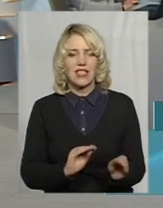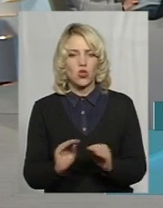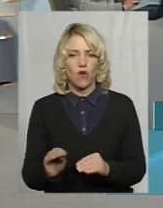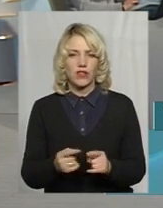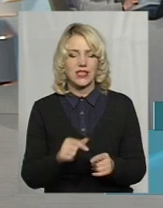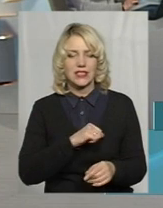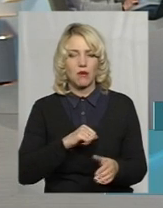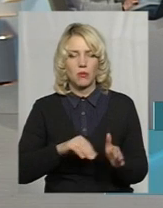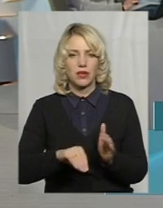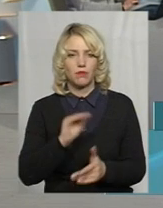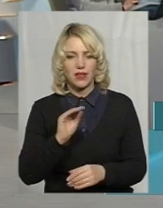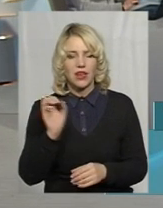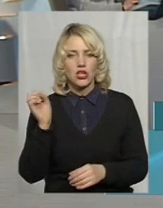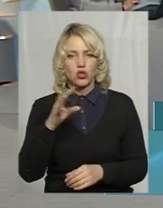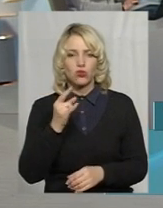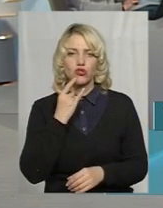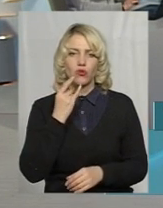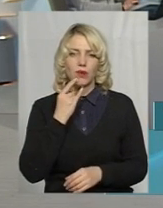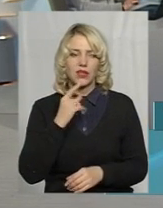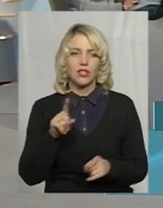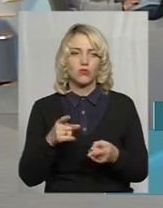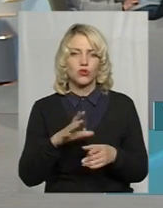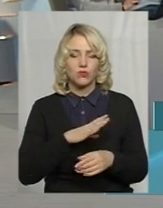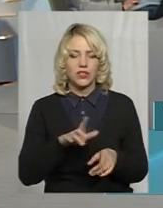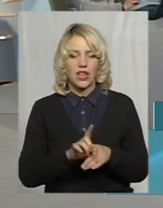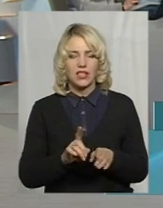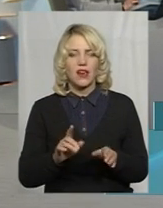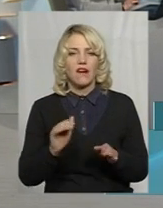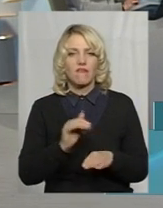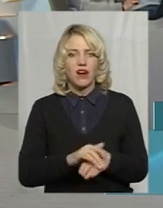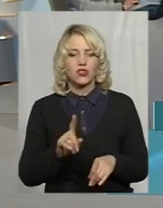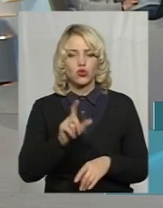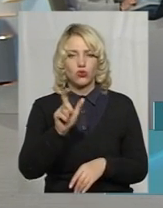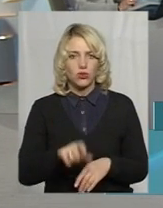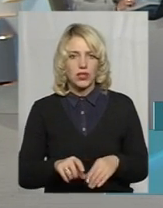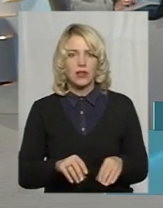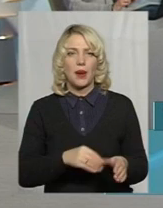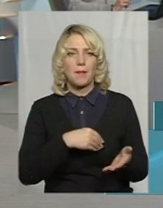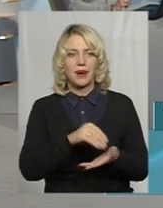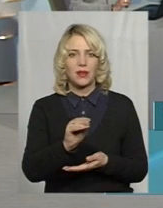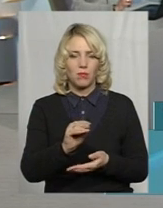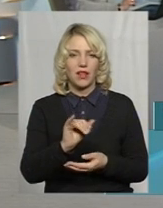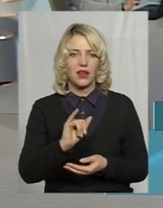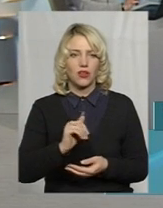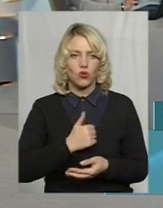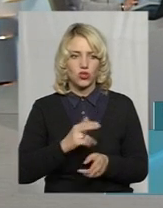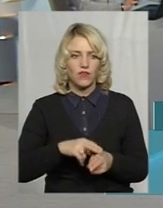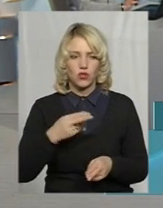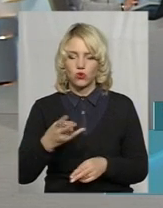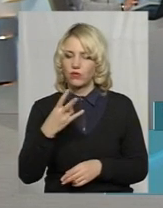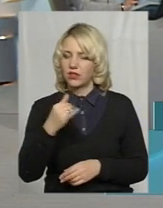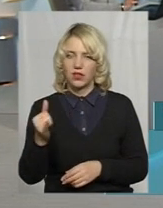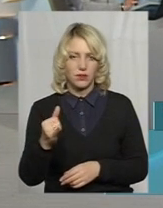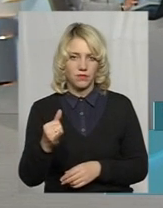саме придбання сонячної батареї, тому що були і такі факти, те, що людина придбала і хоче відшкодування. Ні.